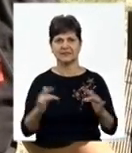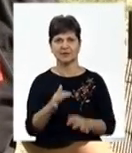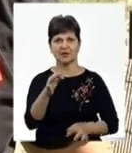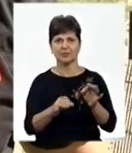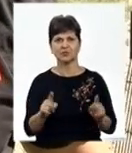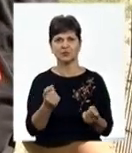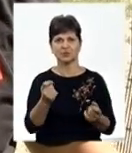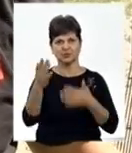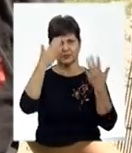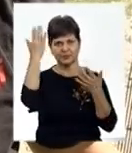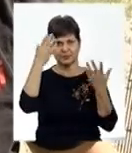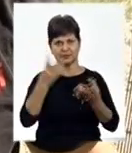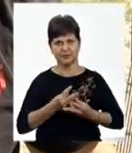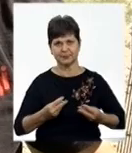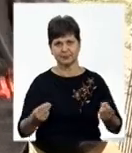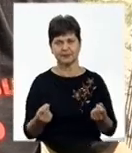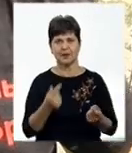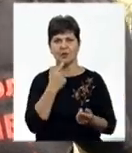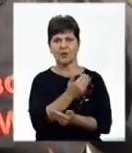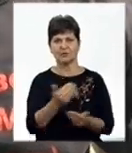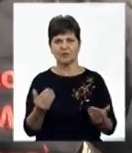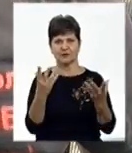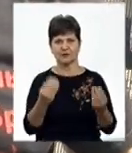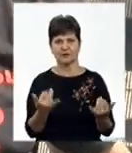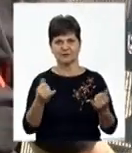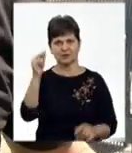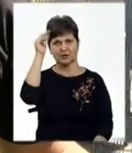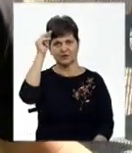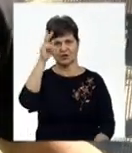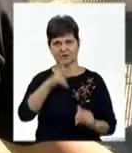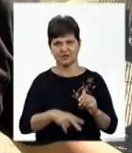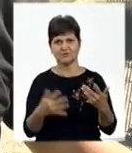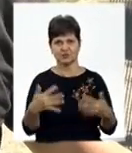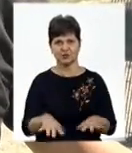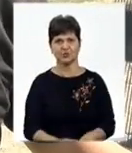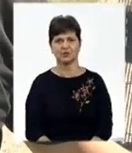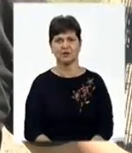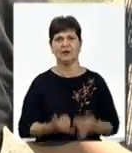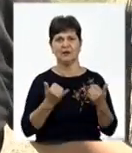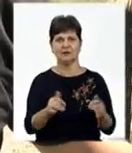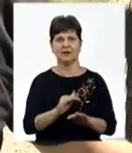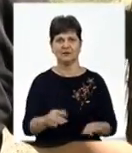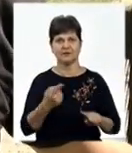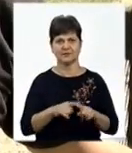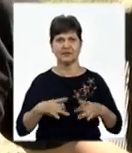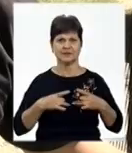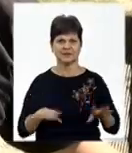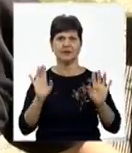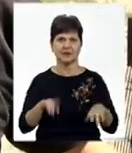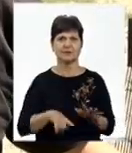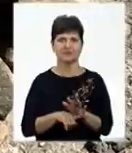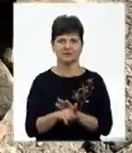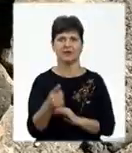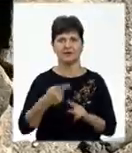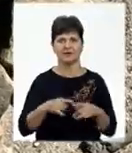щоб вони трошки розвіялись. Тим паче сьогодні останній навчальний день вже закінчився, для дітей це свято, то нехай воно і розпочнеться